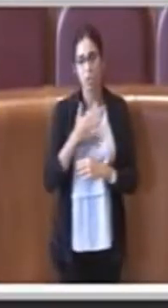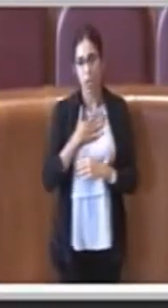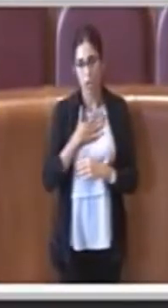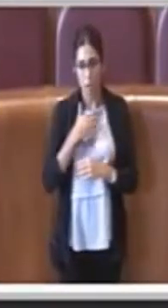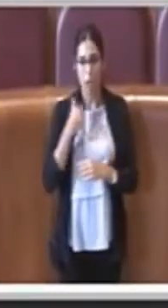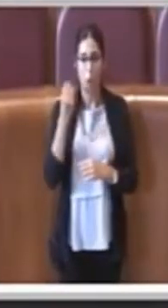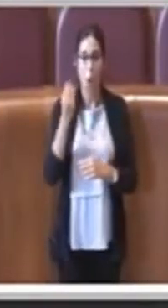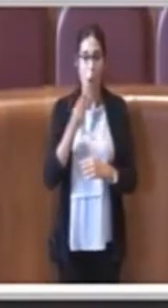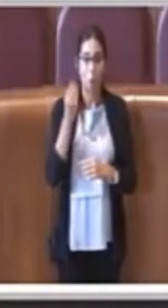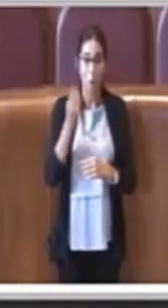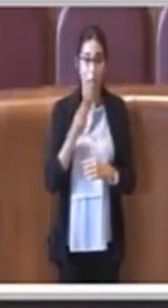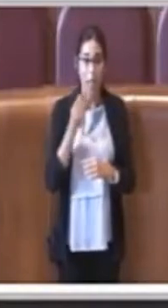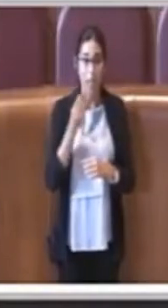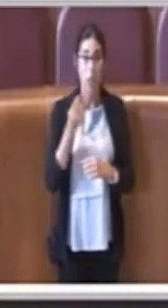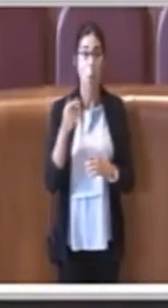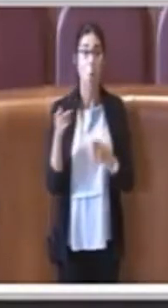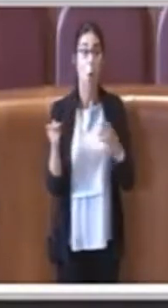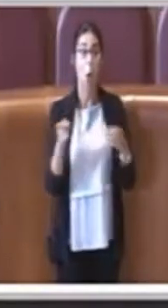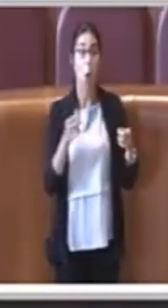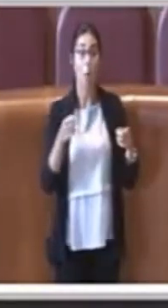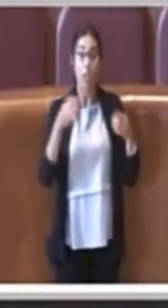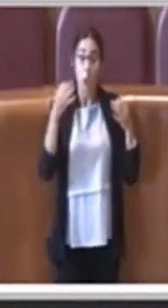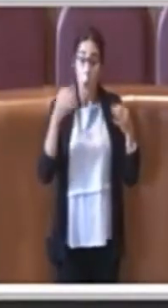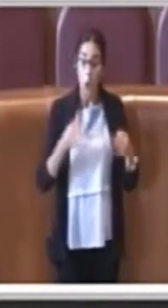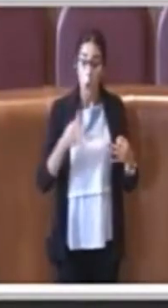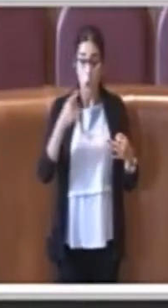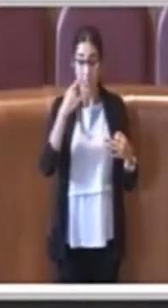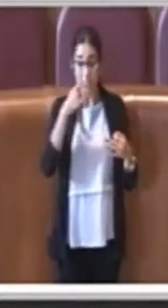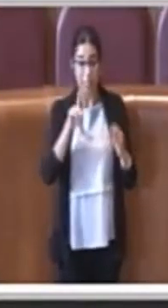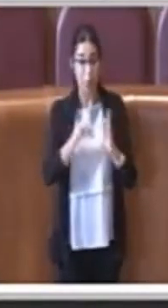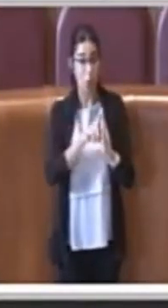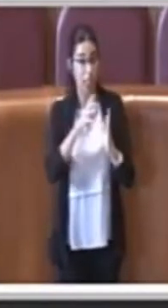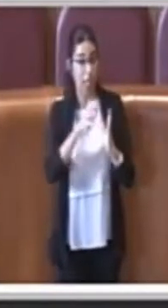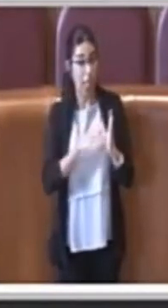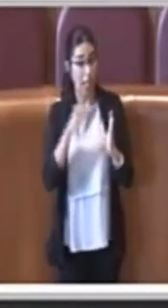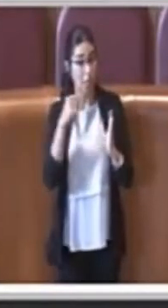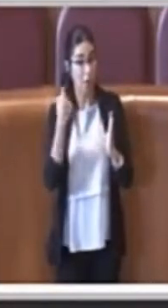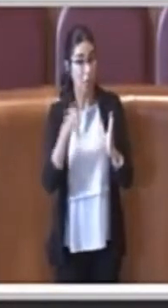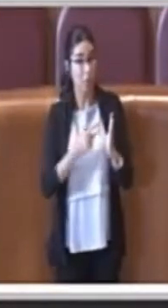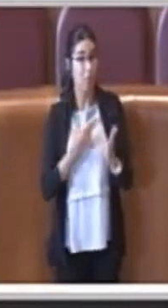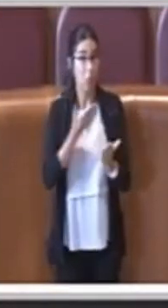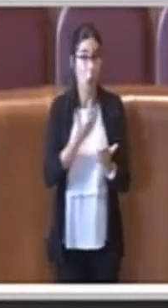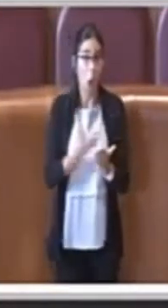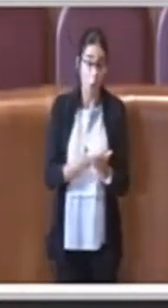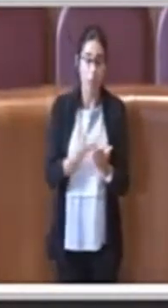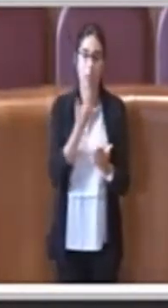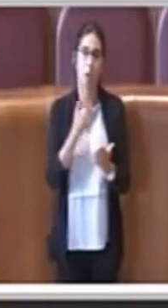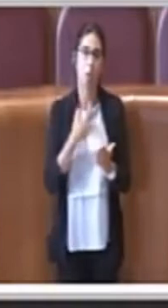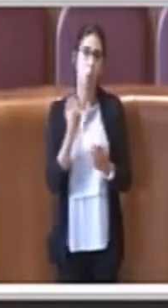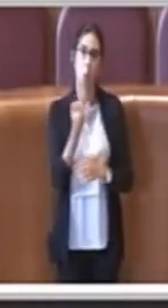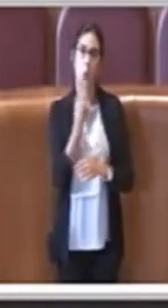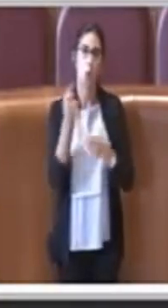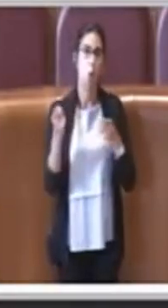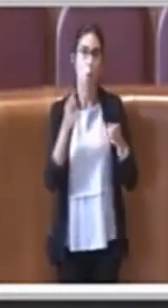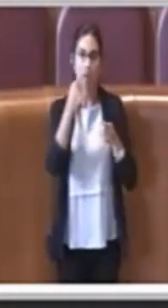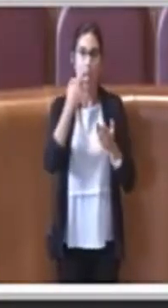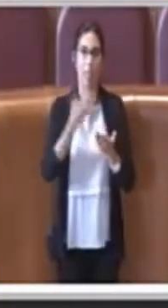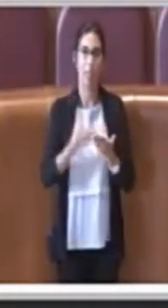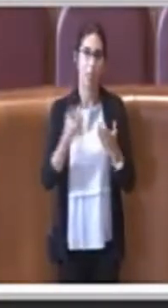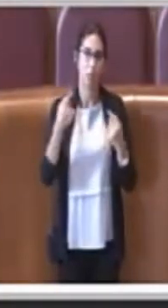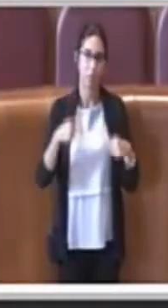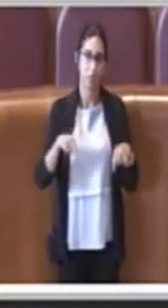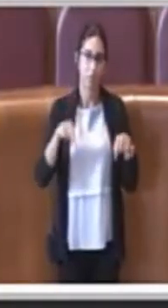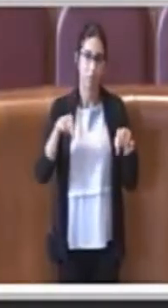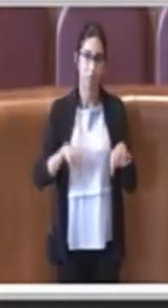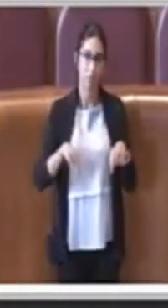momento giusto per poter portare avanti una delibera del genere non poteva che essere questo. Non per altro, perché